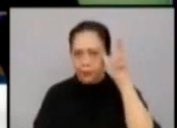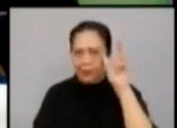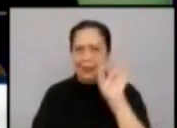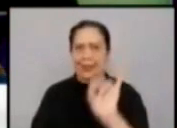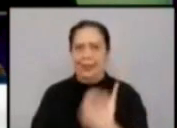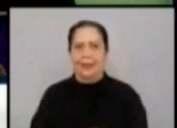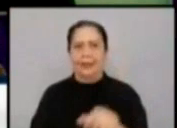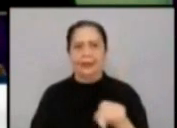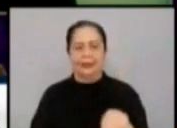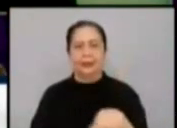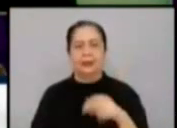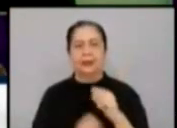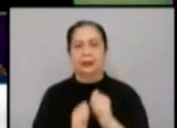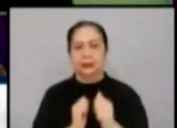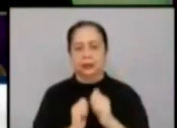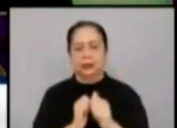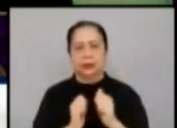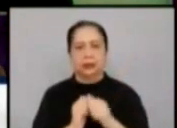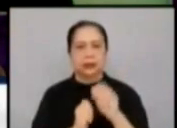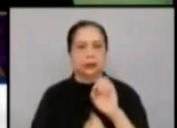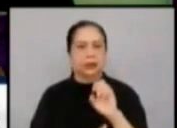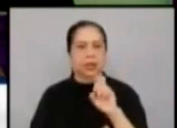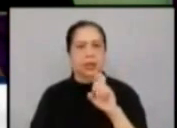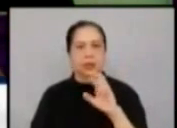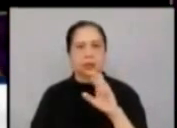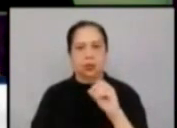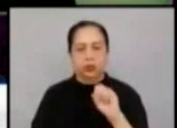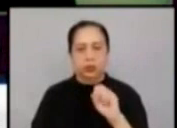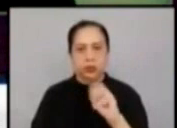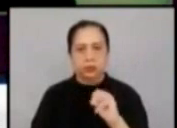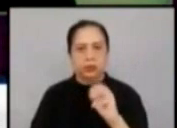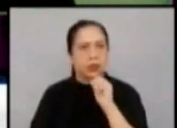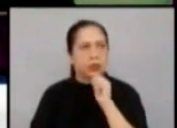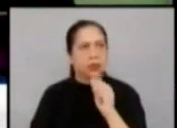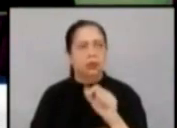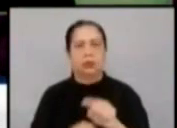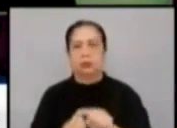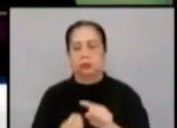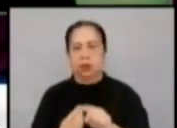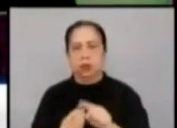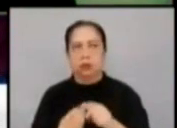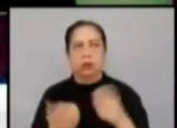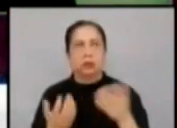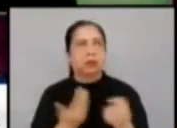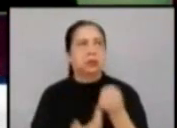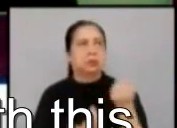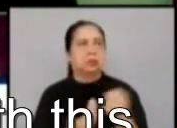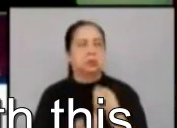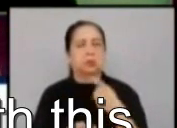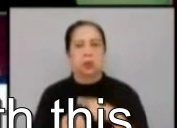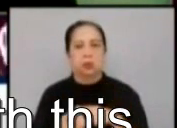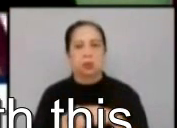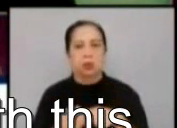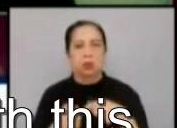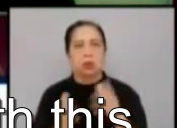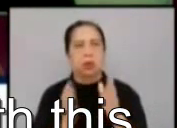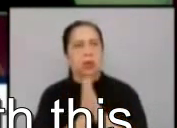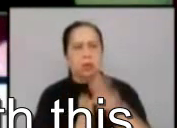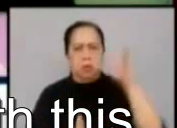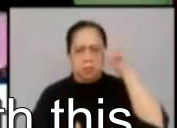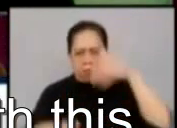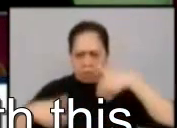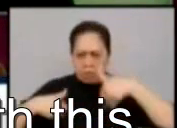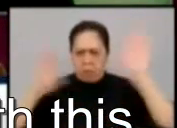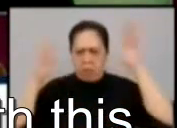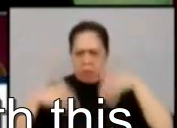ay authoritatively, the church asks Jesus Christ, no? To